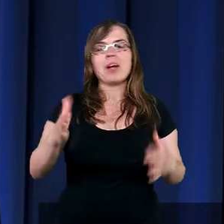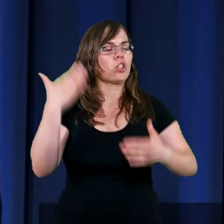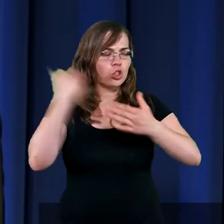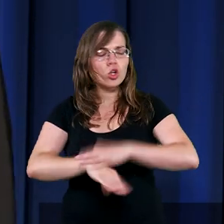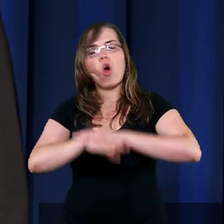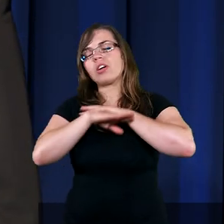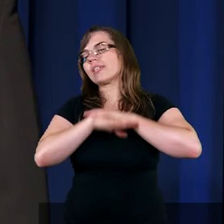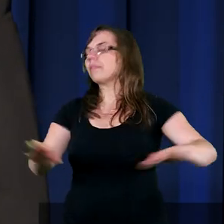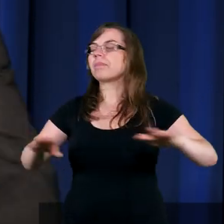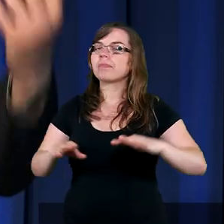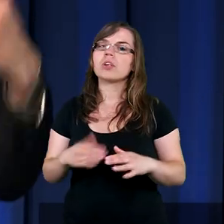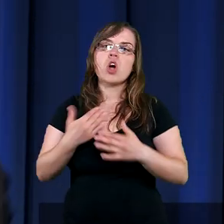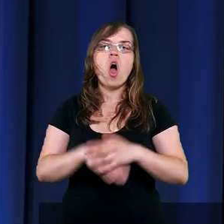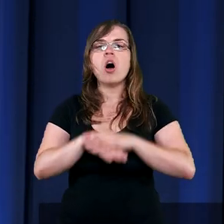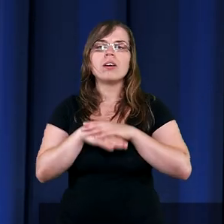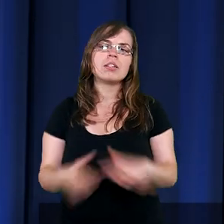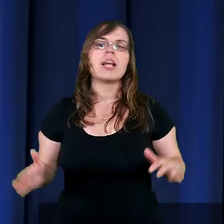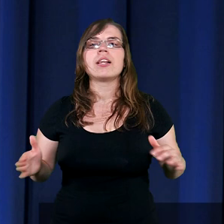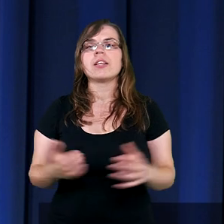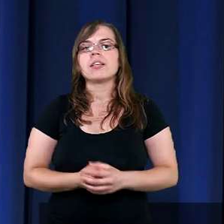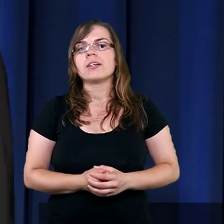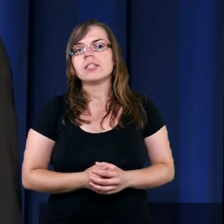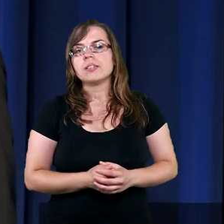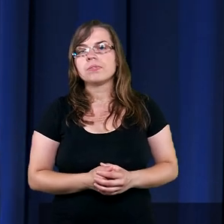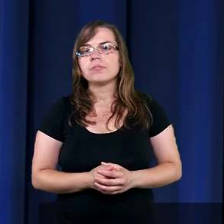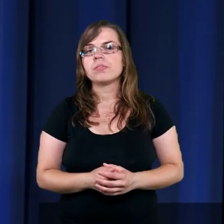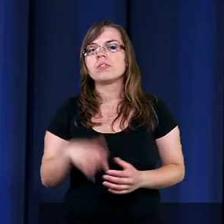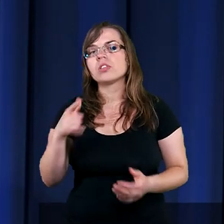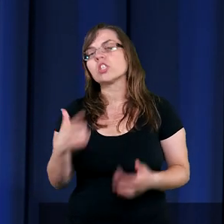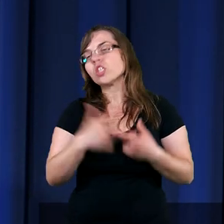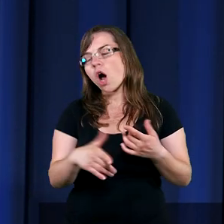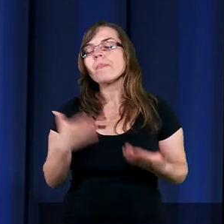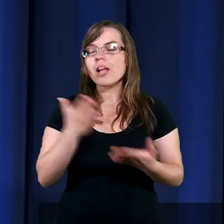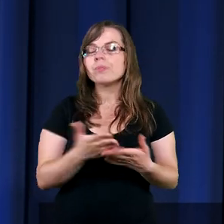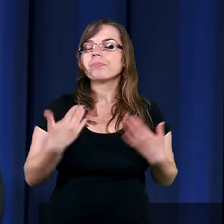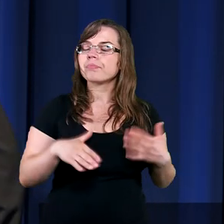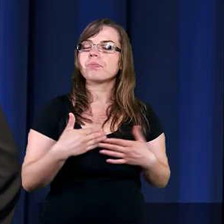koniec. Koniec? To był dopiero początek.